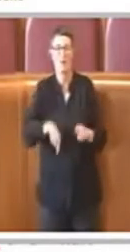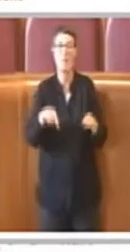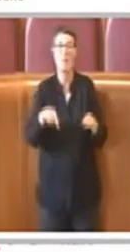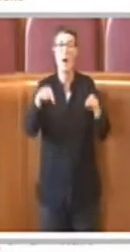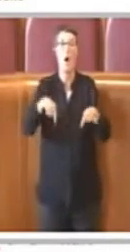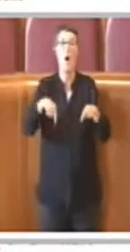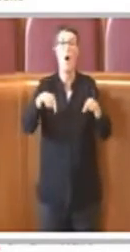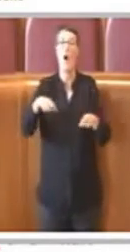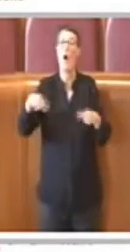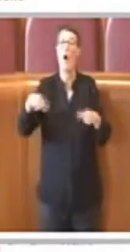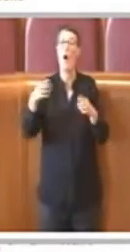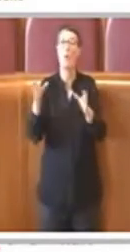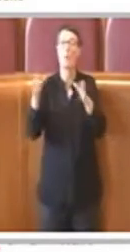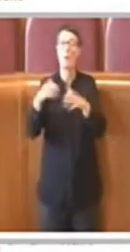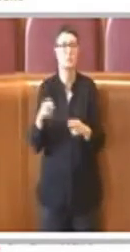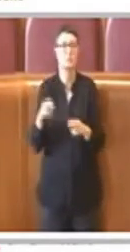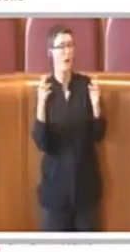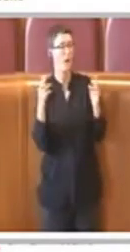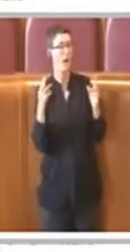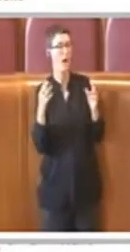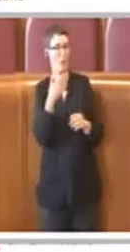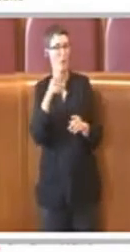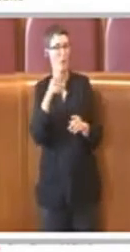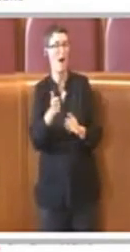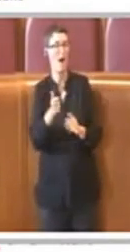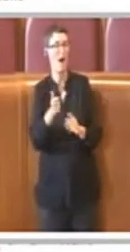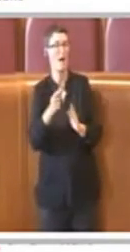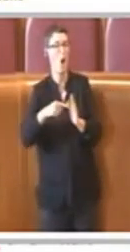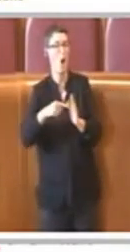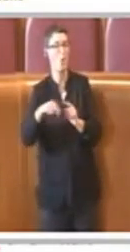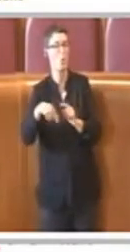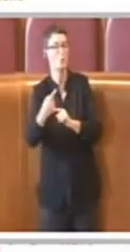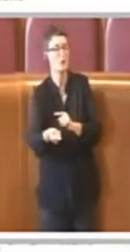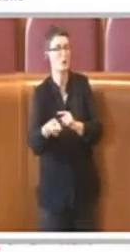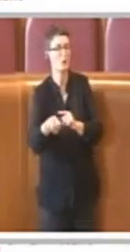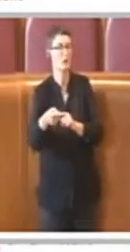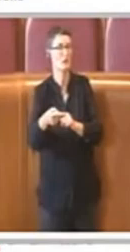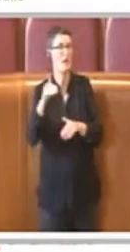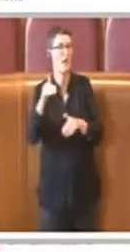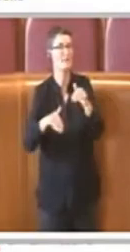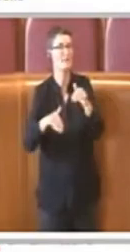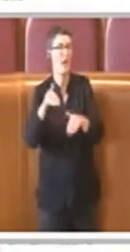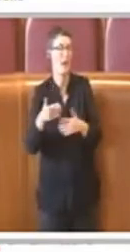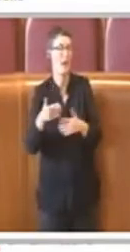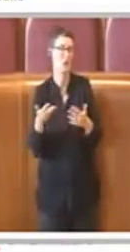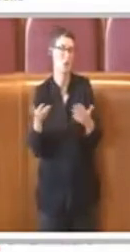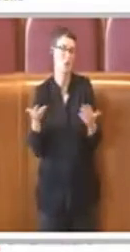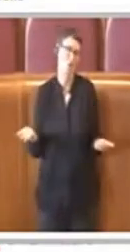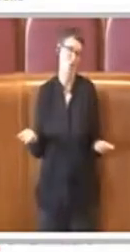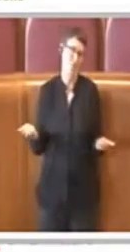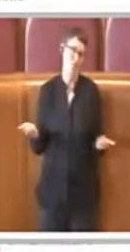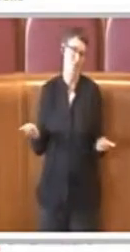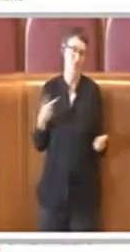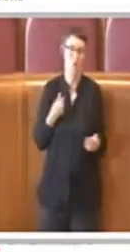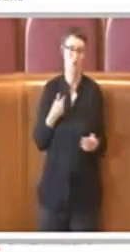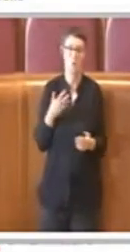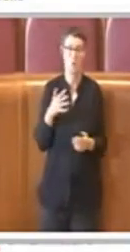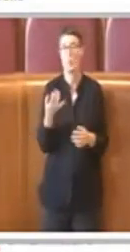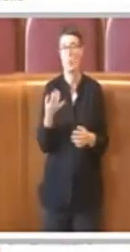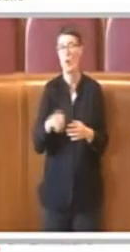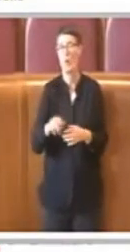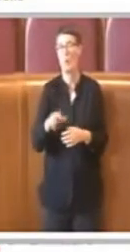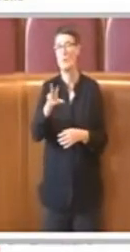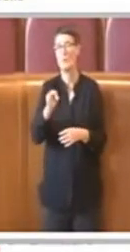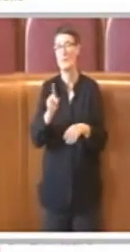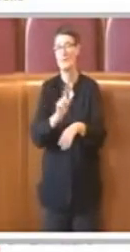a 11 mesi delle elezioni, mi fa molto piacere, saremo in tanti a fare questa battaglia, rubo gli ultimi 30 secondi Presidente,